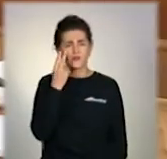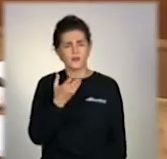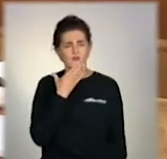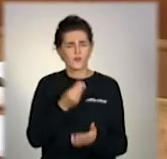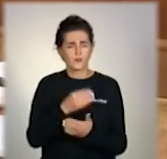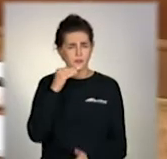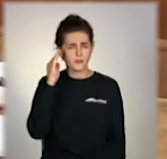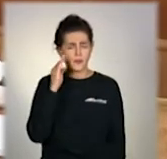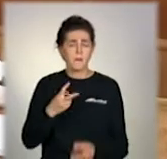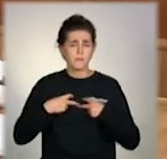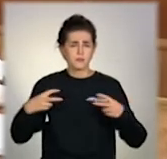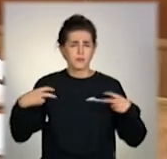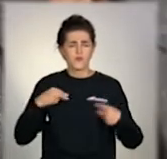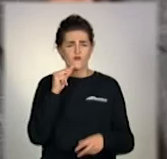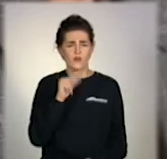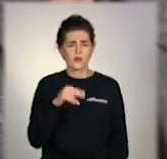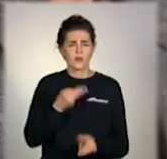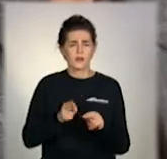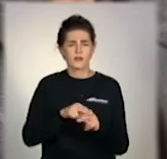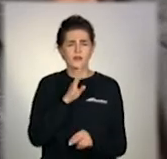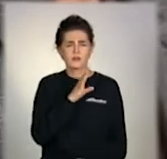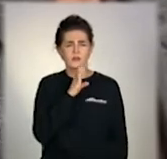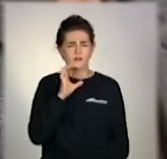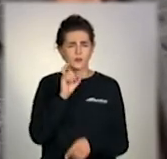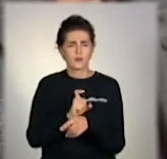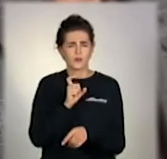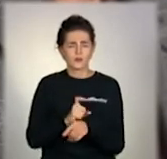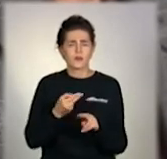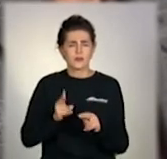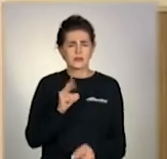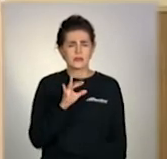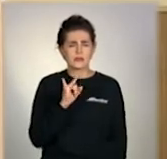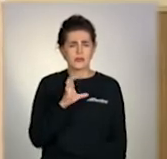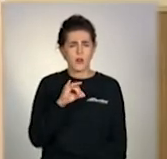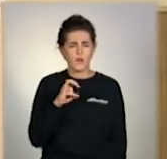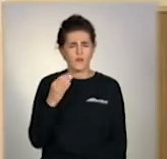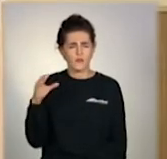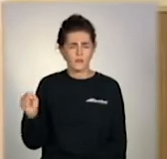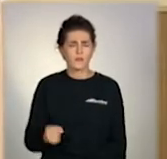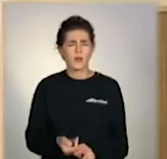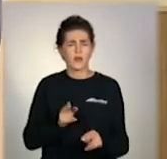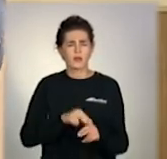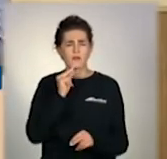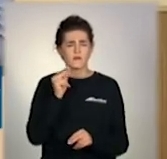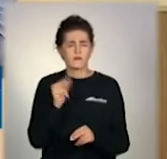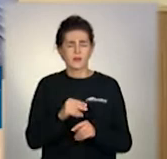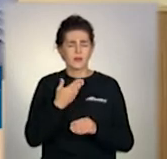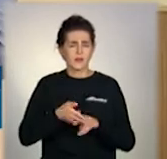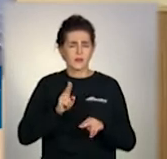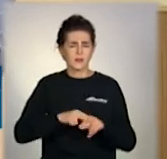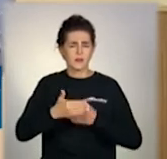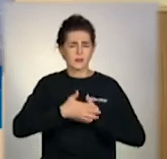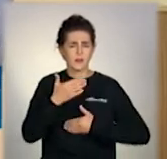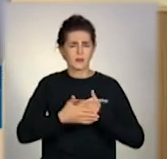Прокуратура висуває звинувачення жительці Сєвєродонецька Евеліні Киселєвій. Дії кисельової кваліфікована сторона обвинувачення